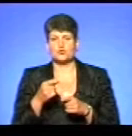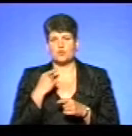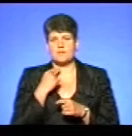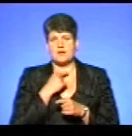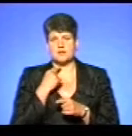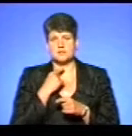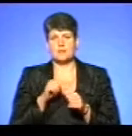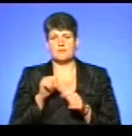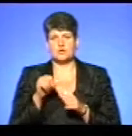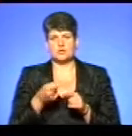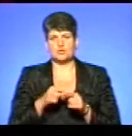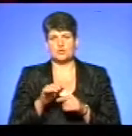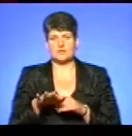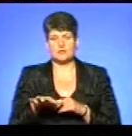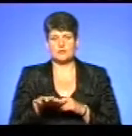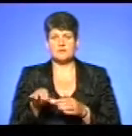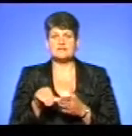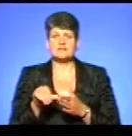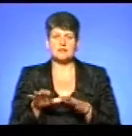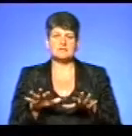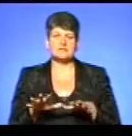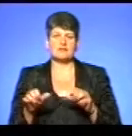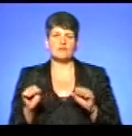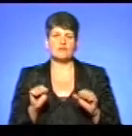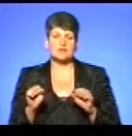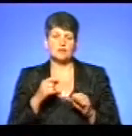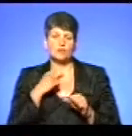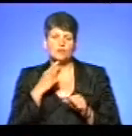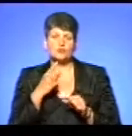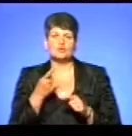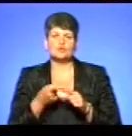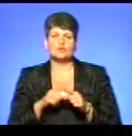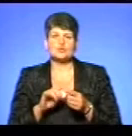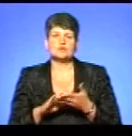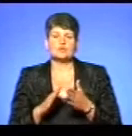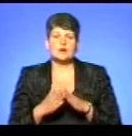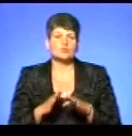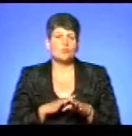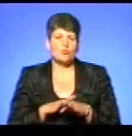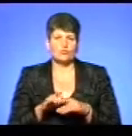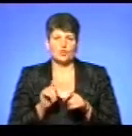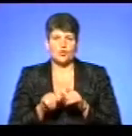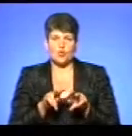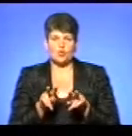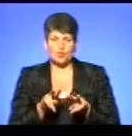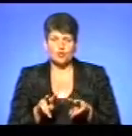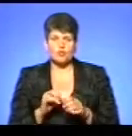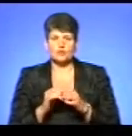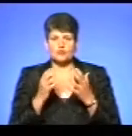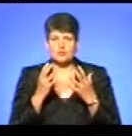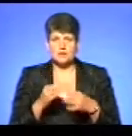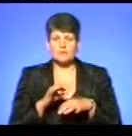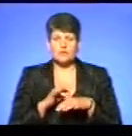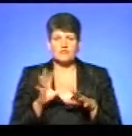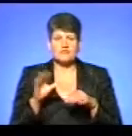межі даної території. Представники місцевої влади стверджують, що ситуацію повністю контролюють і щодня здійснюють